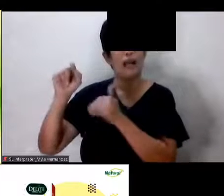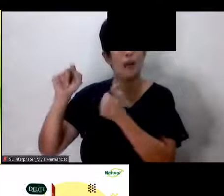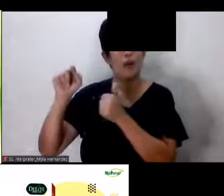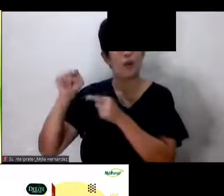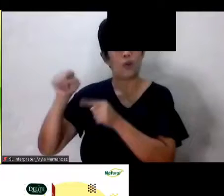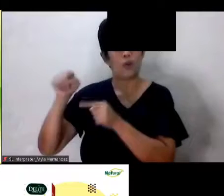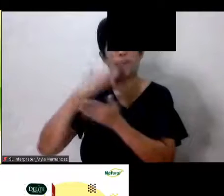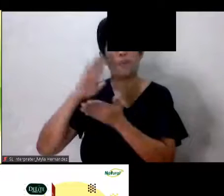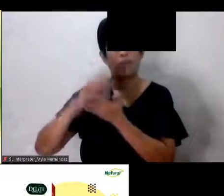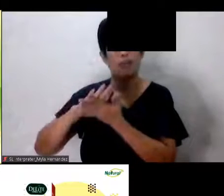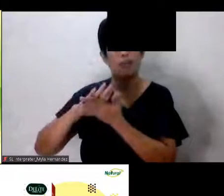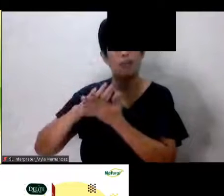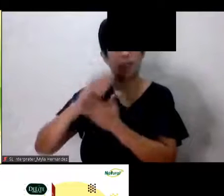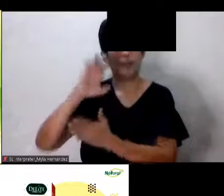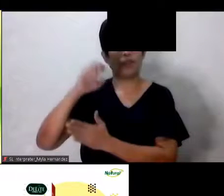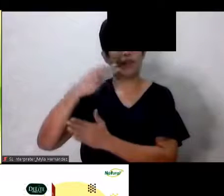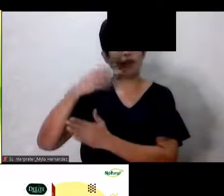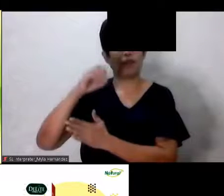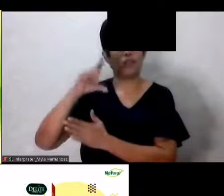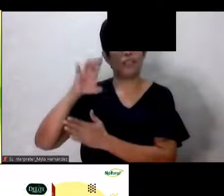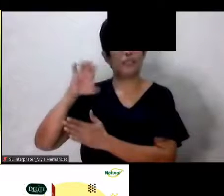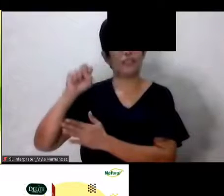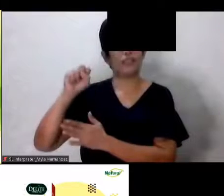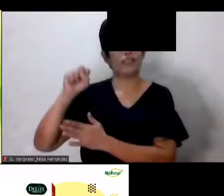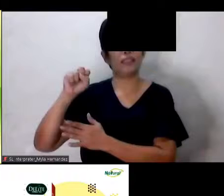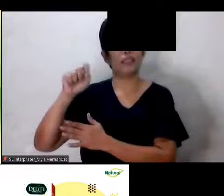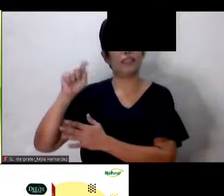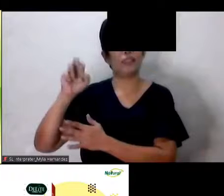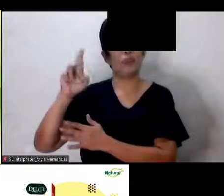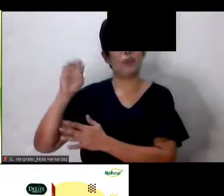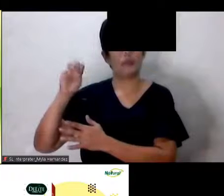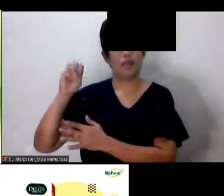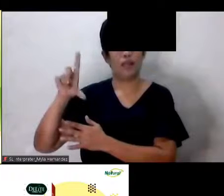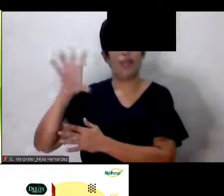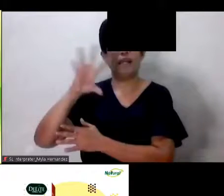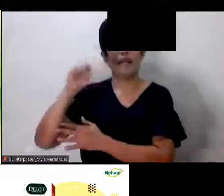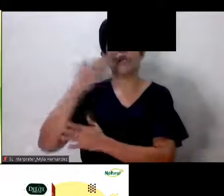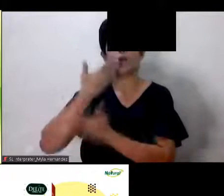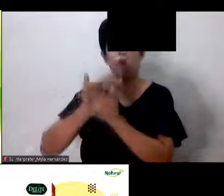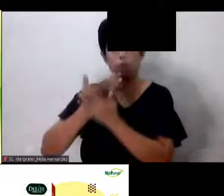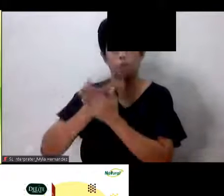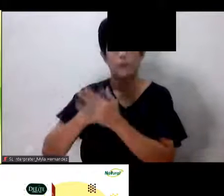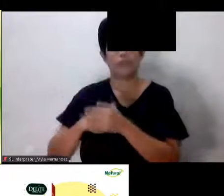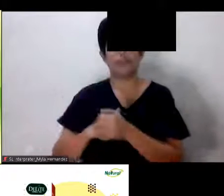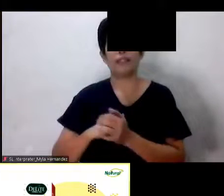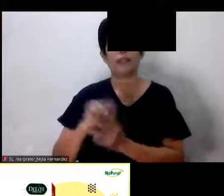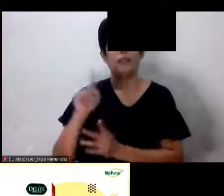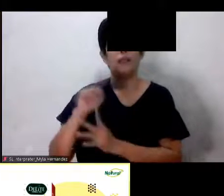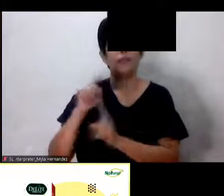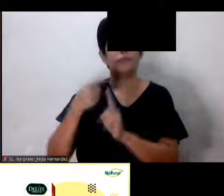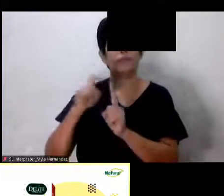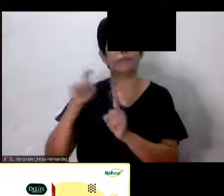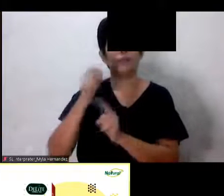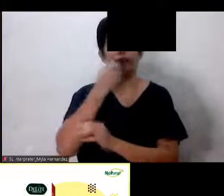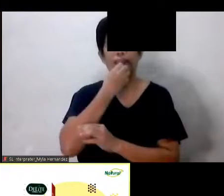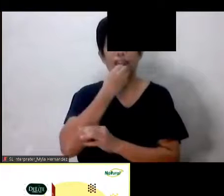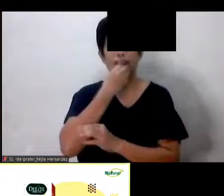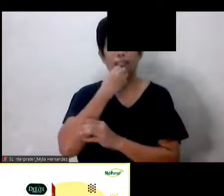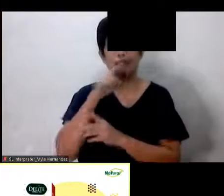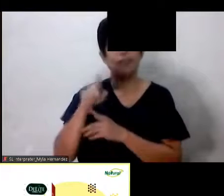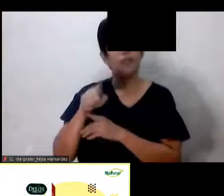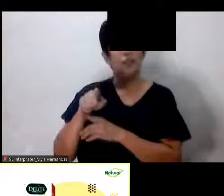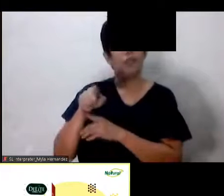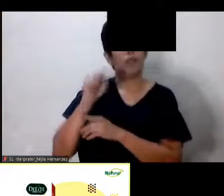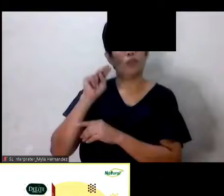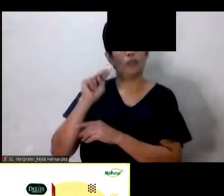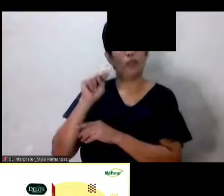kolesterol at ano yung good kolesterol? San daw ba ito nakukuha? Sa kinakain lang ba talaga? Yes. Normally, yung bad kolesterol